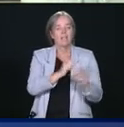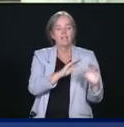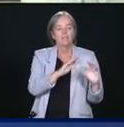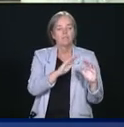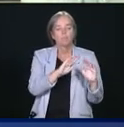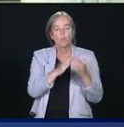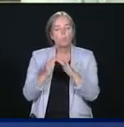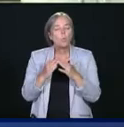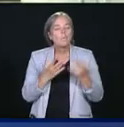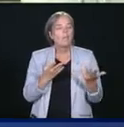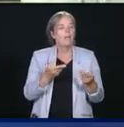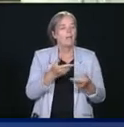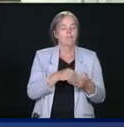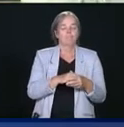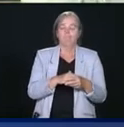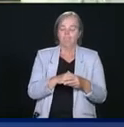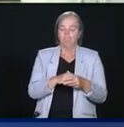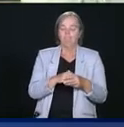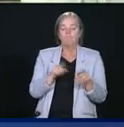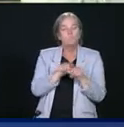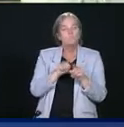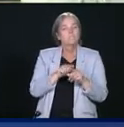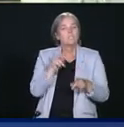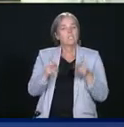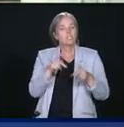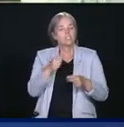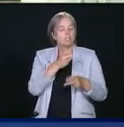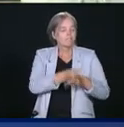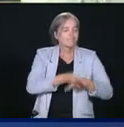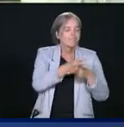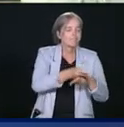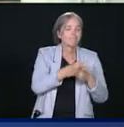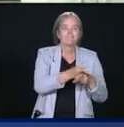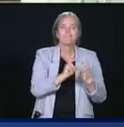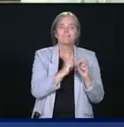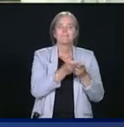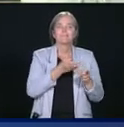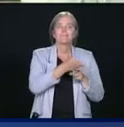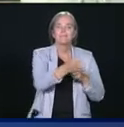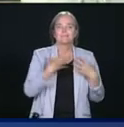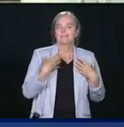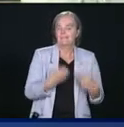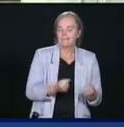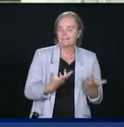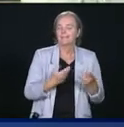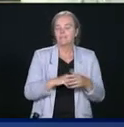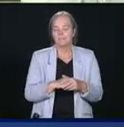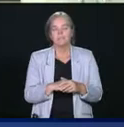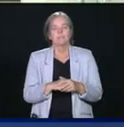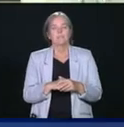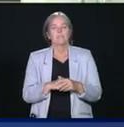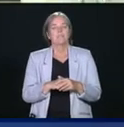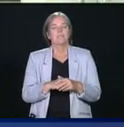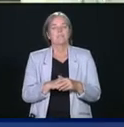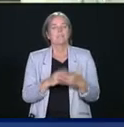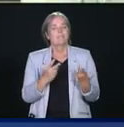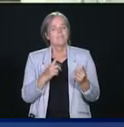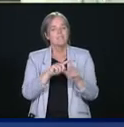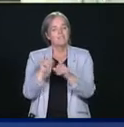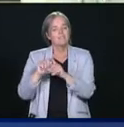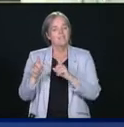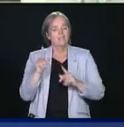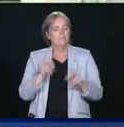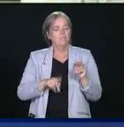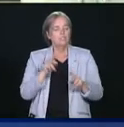l'assurance, les gens qui travaillent dans les soins de santé. Il y a un éventail de services offerts par les villes qui sont